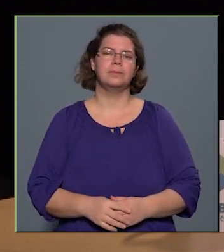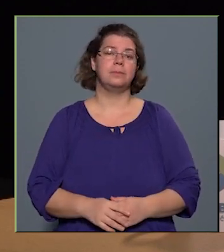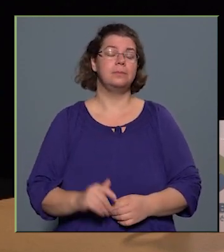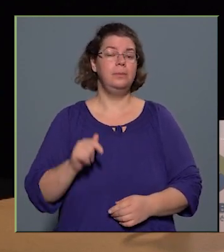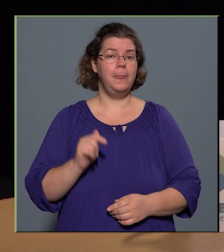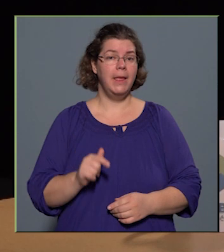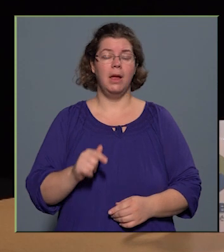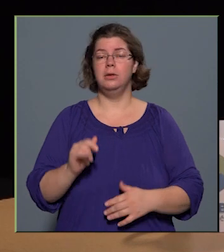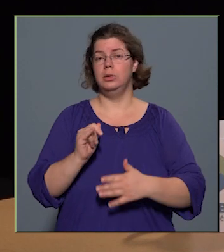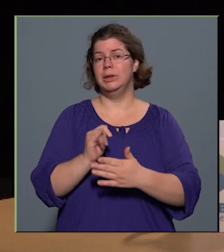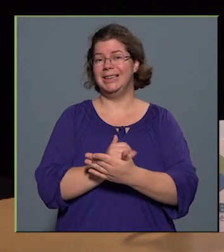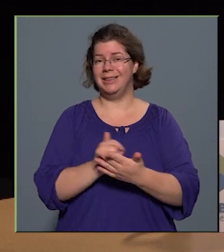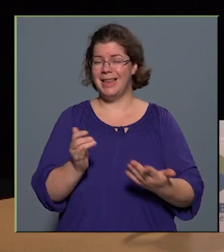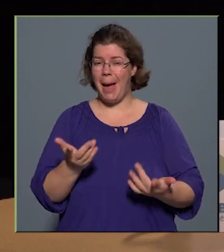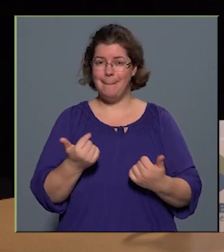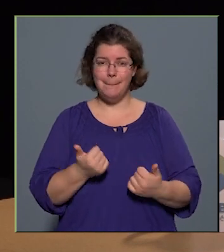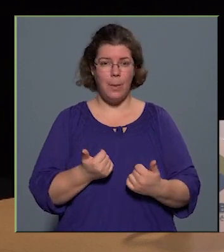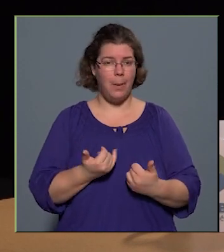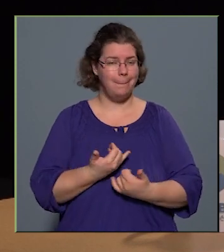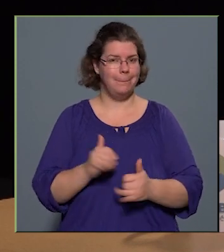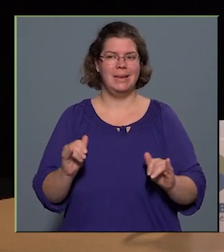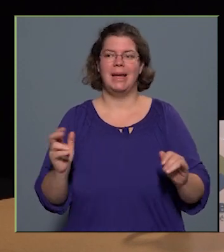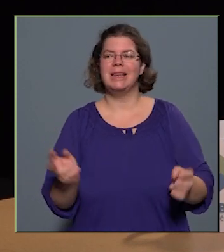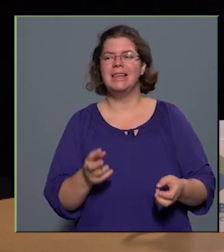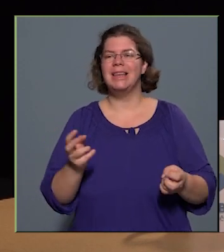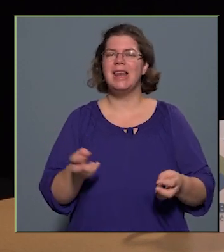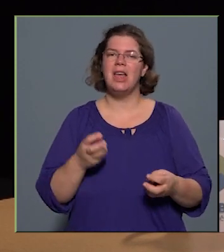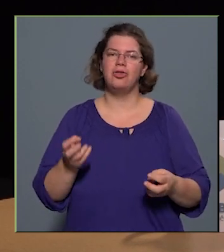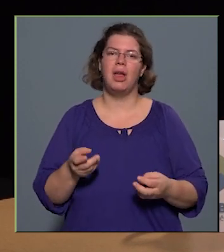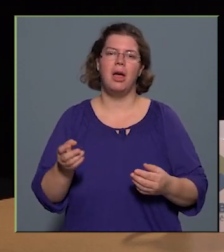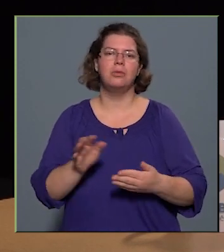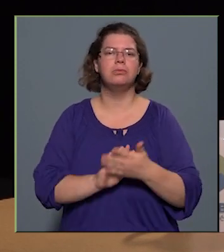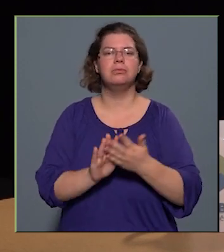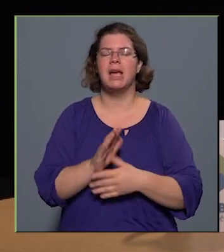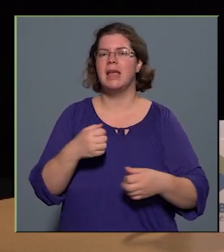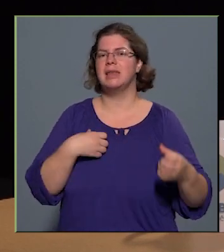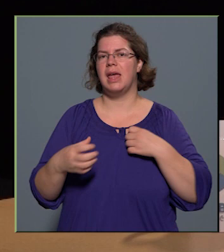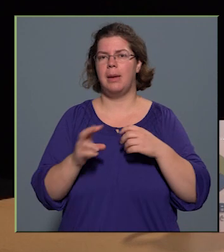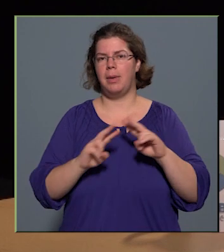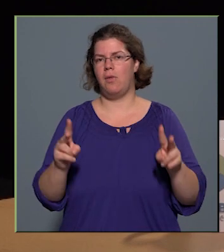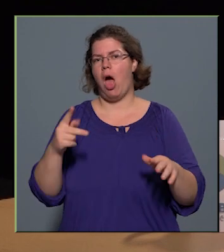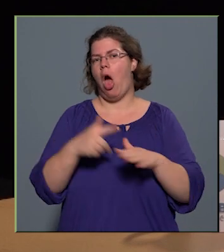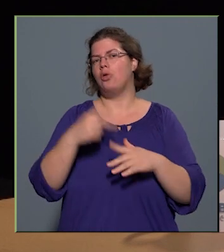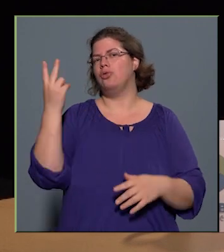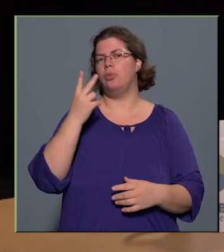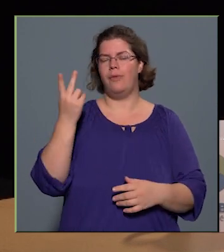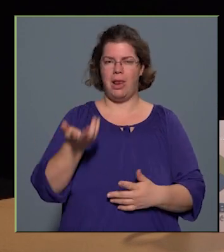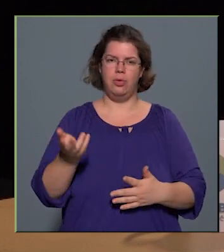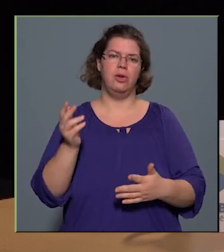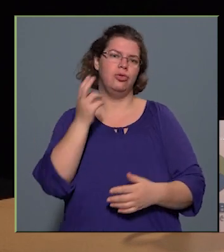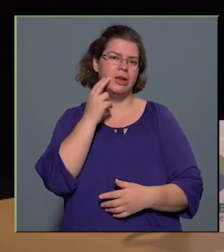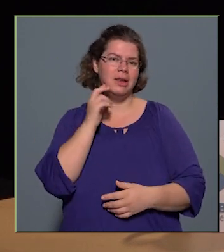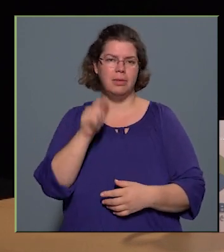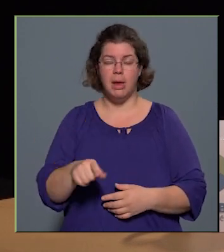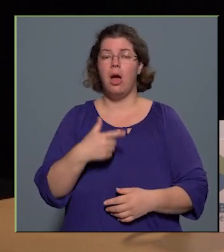akkor igazából mindenki kereste az, hogy milyen szerepe van a közművörödési intézményeknek. Ugye voltak